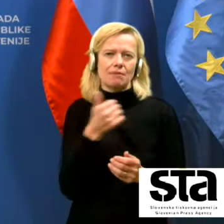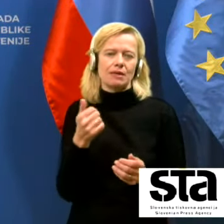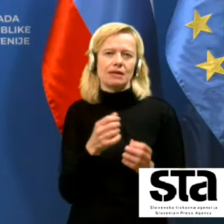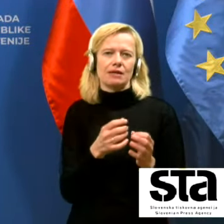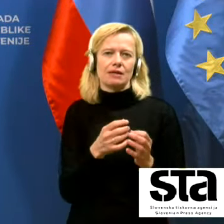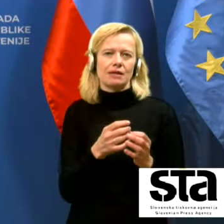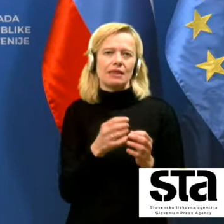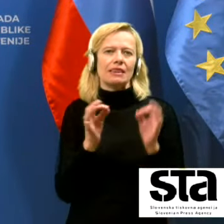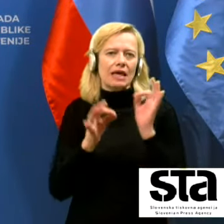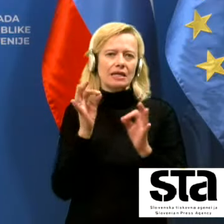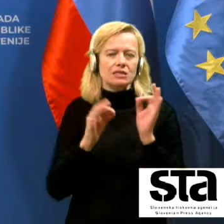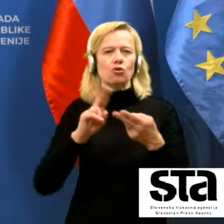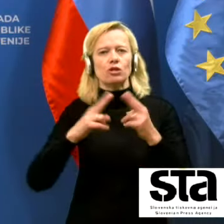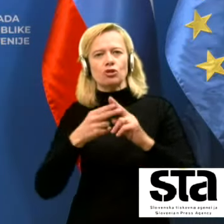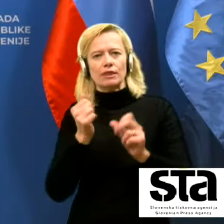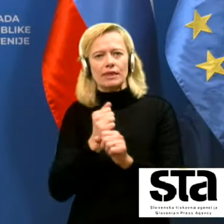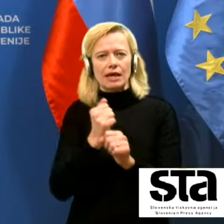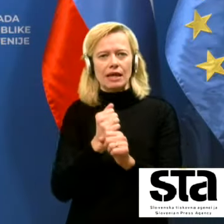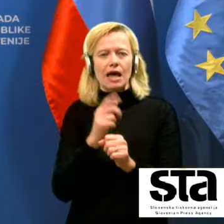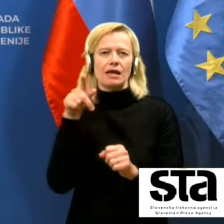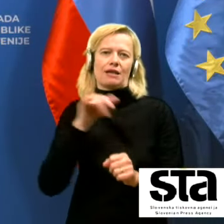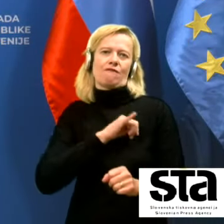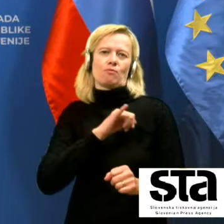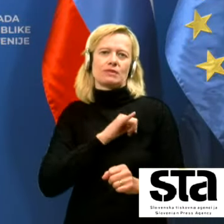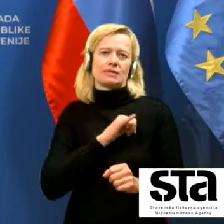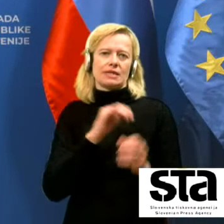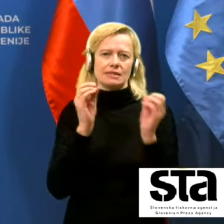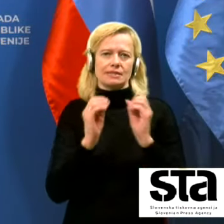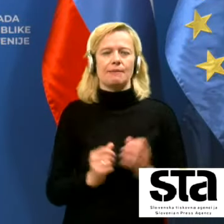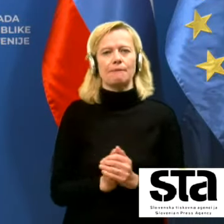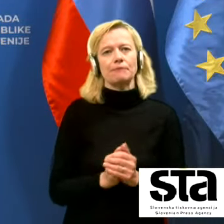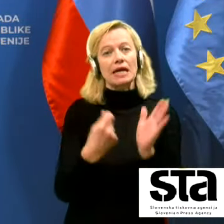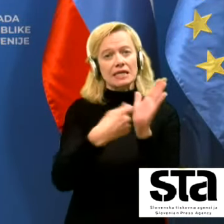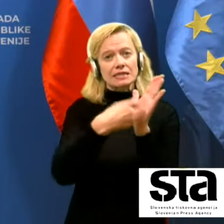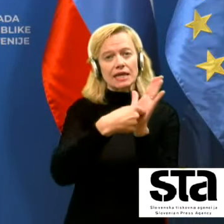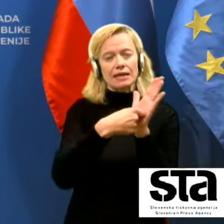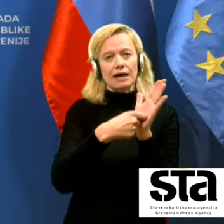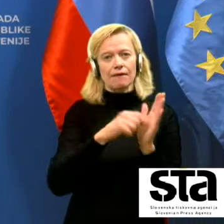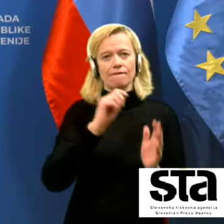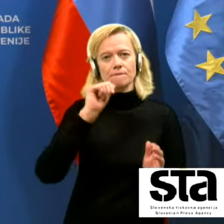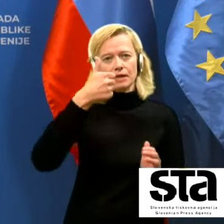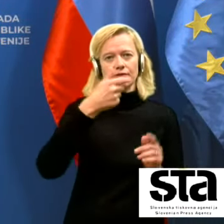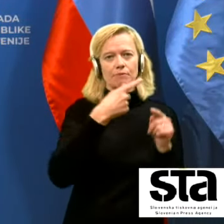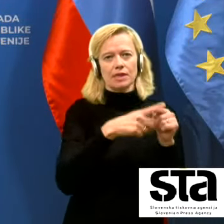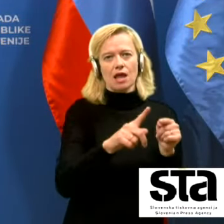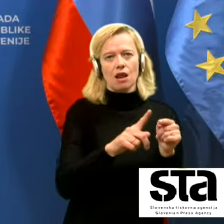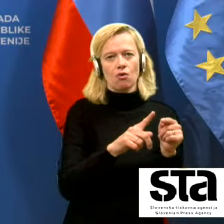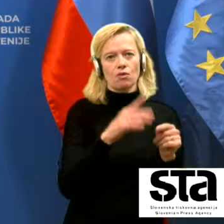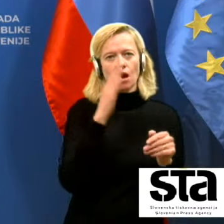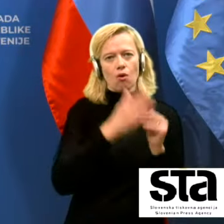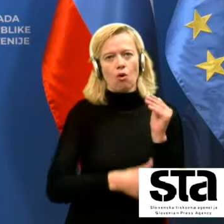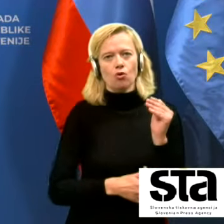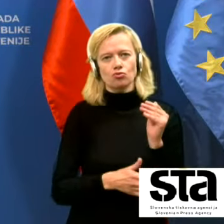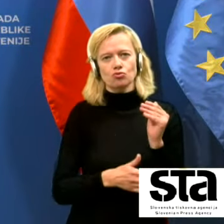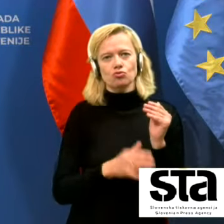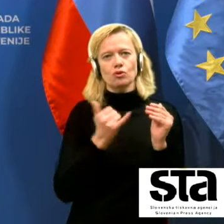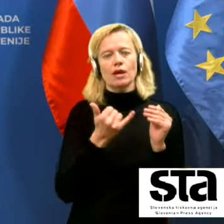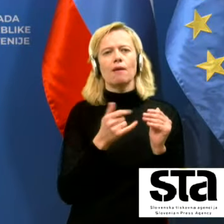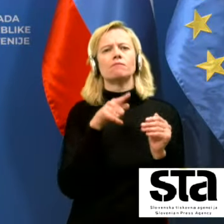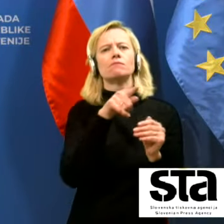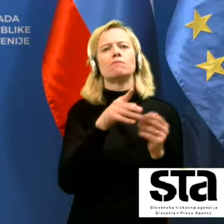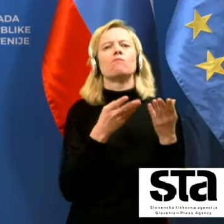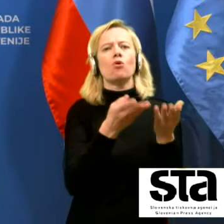tudi informacijskega sistema. Zdaj, cena. V prvem delu je, sveda na koncu, ponudnik, ki je